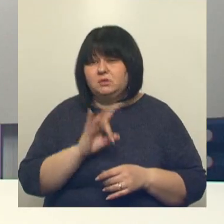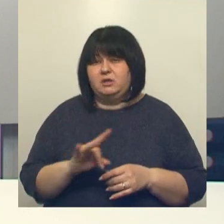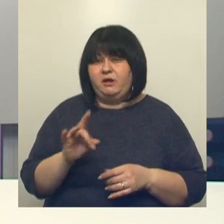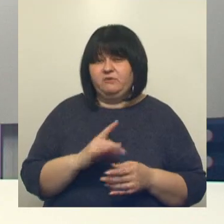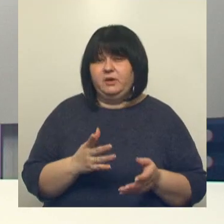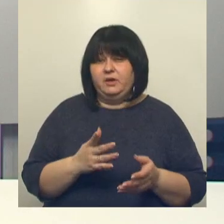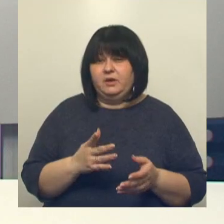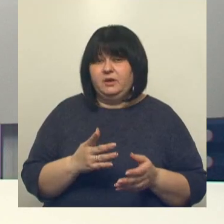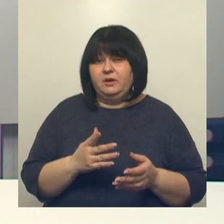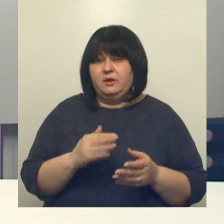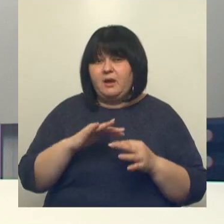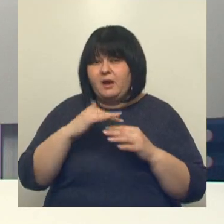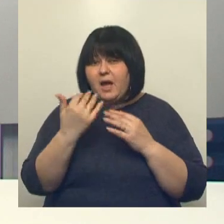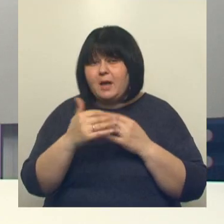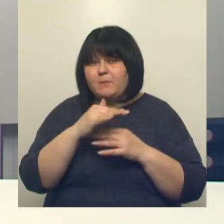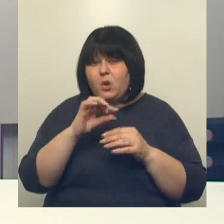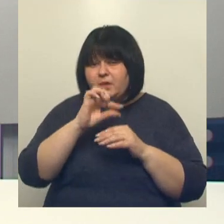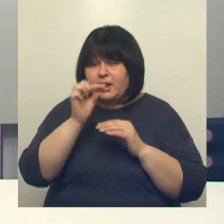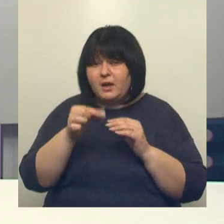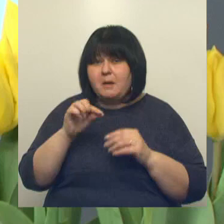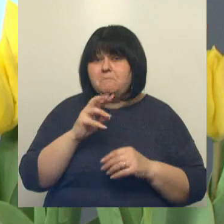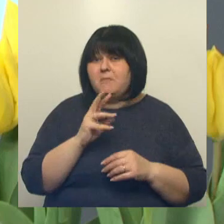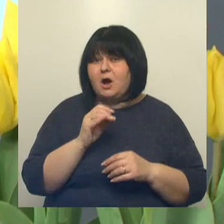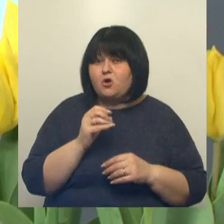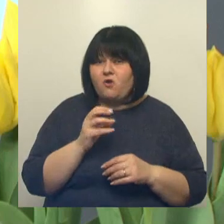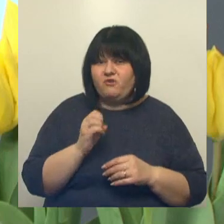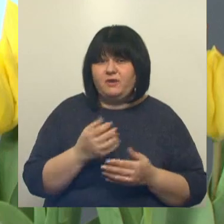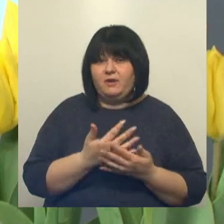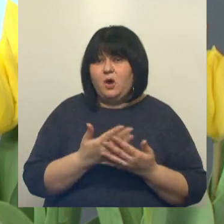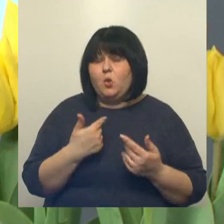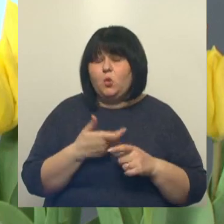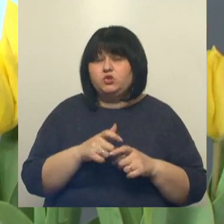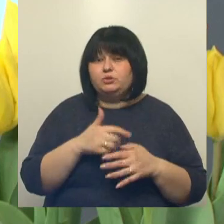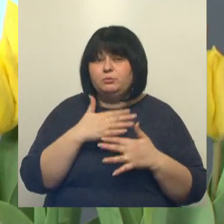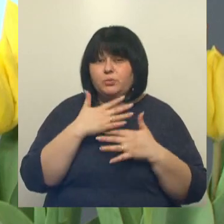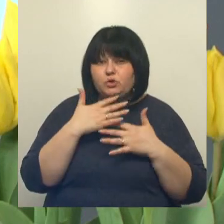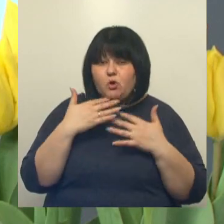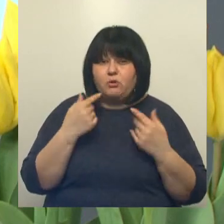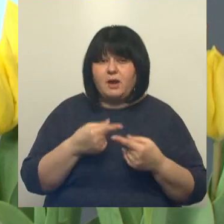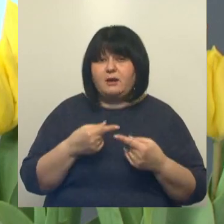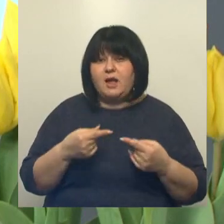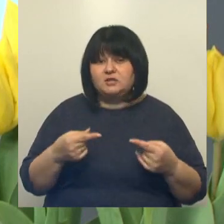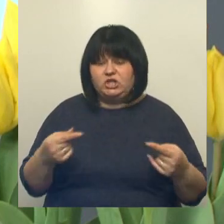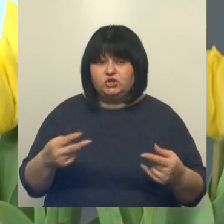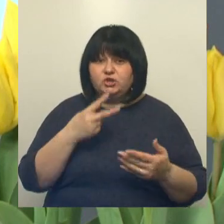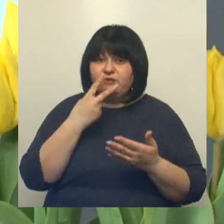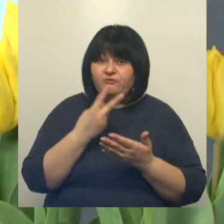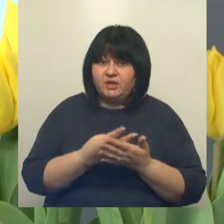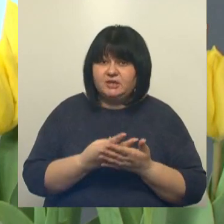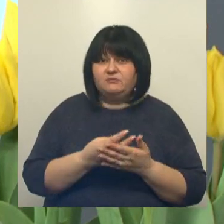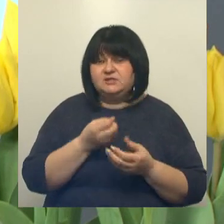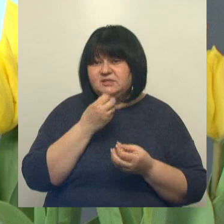окаймленный, махровый. То есть у нас очень много различных видов и